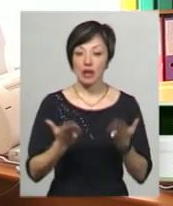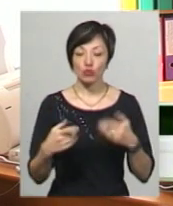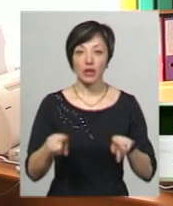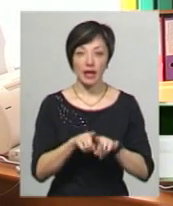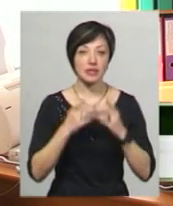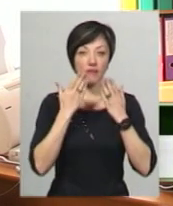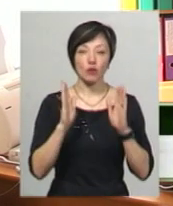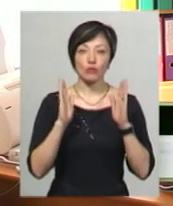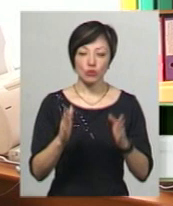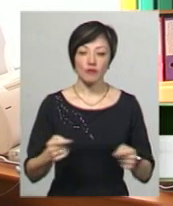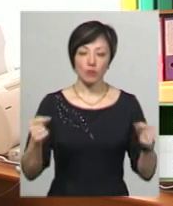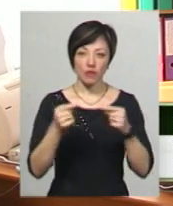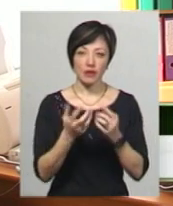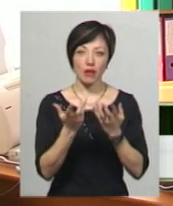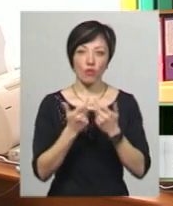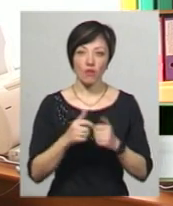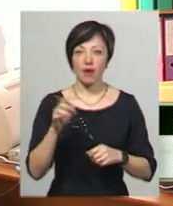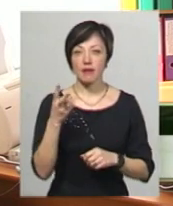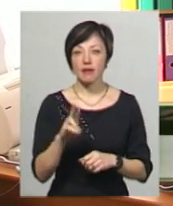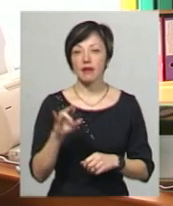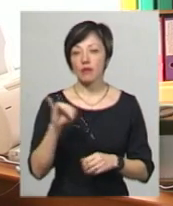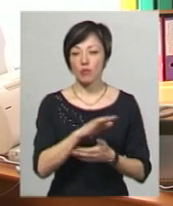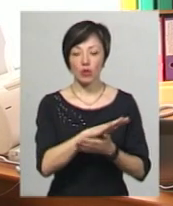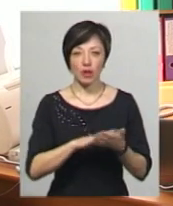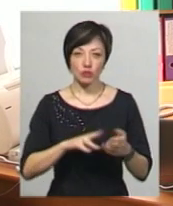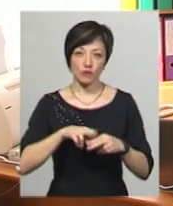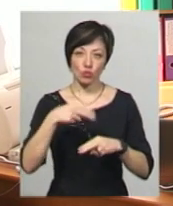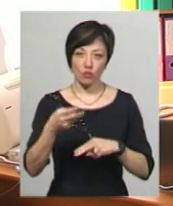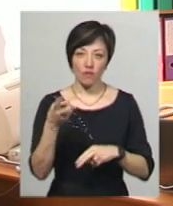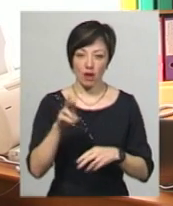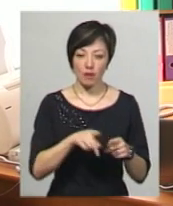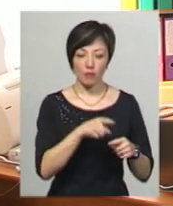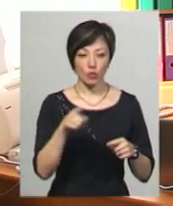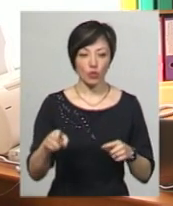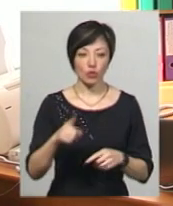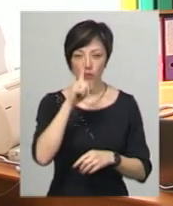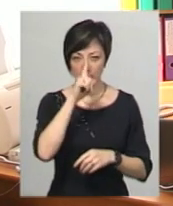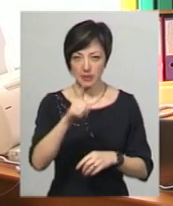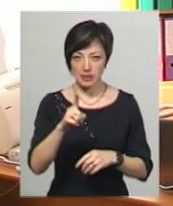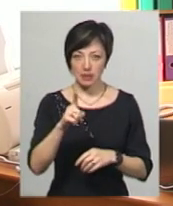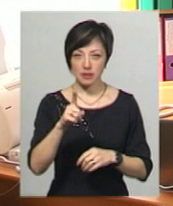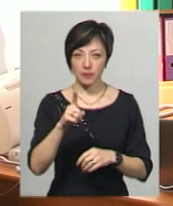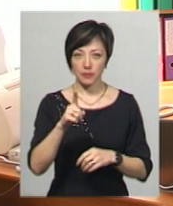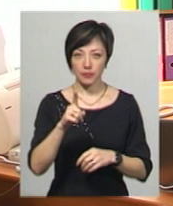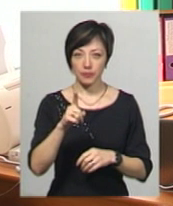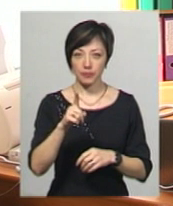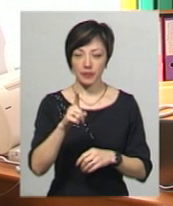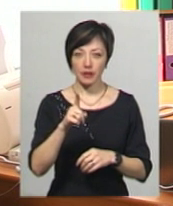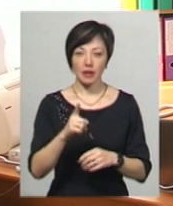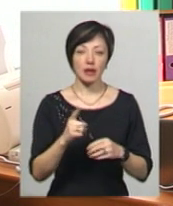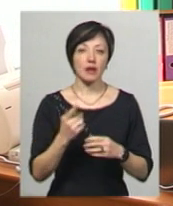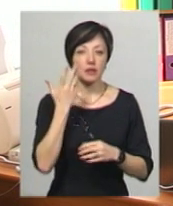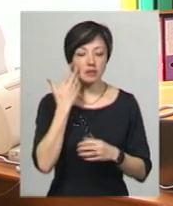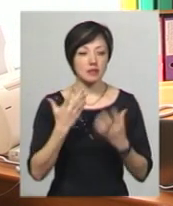звернення, будуть відповідні нарахування і в подальшому відшкодування протягом одного місяця з дня